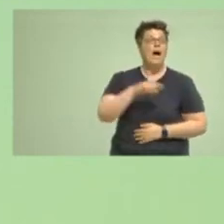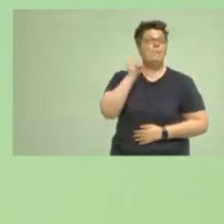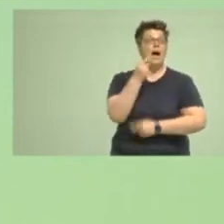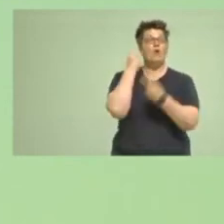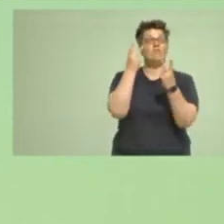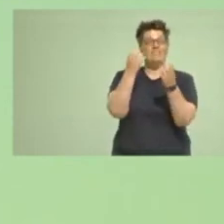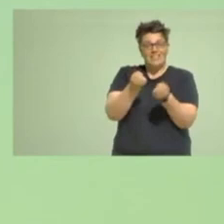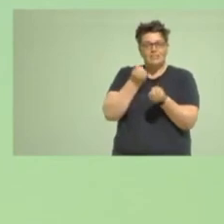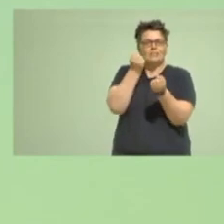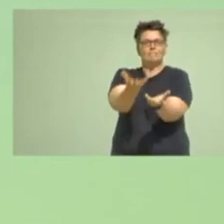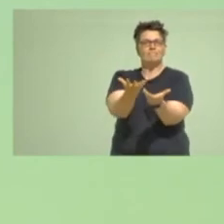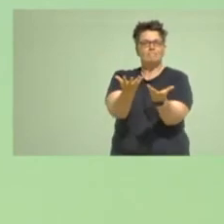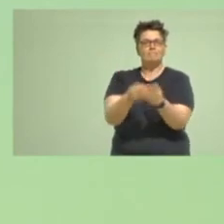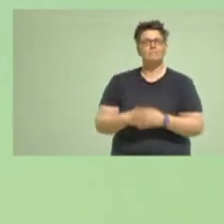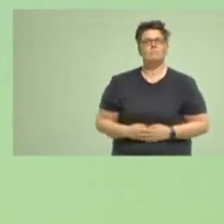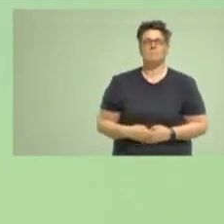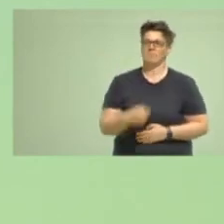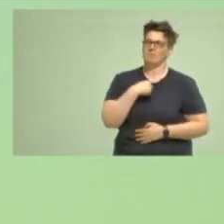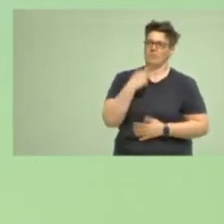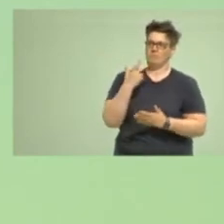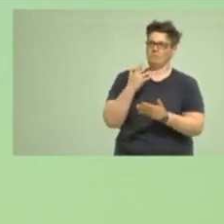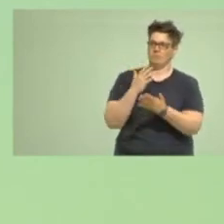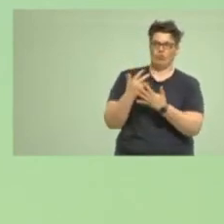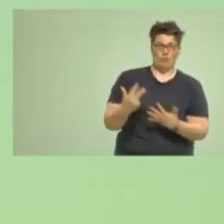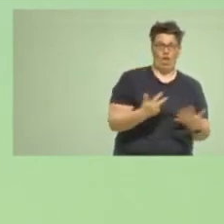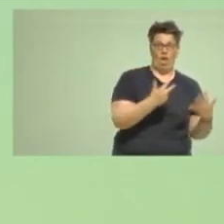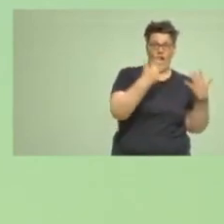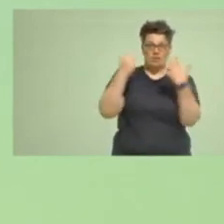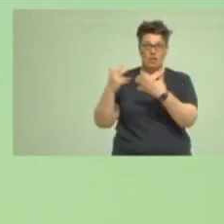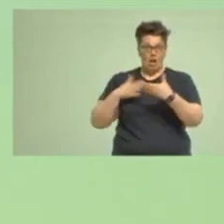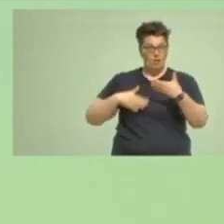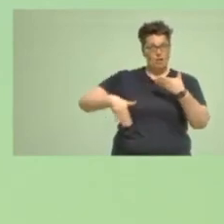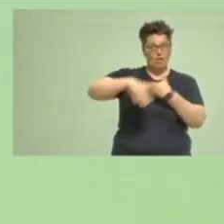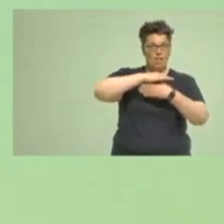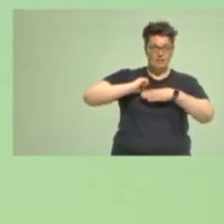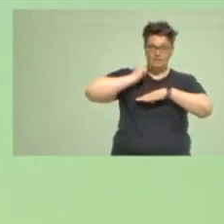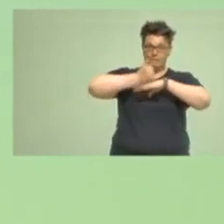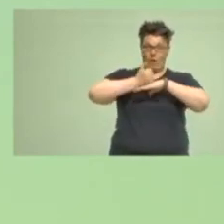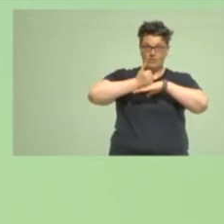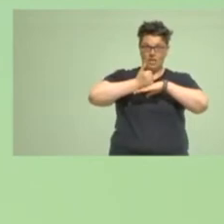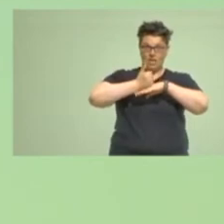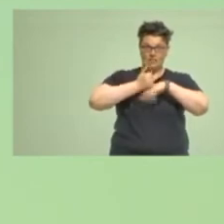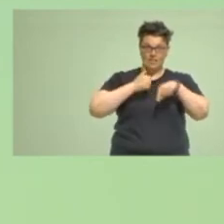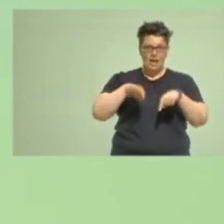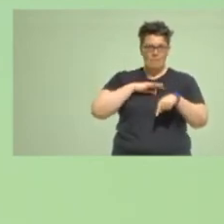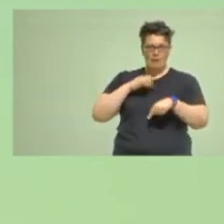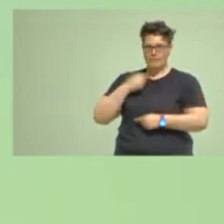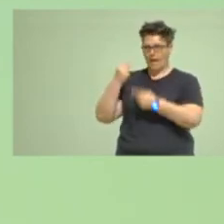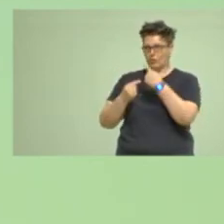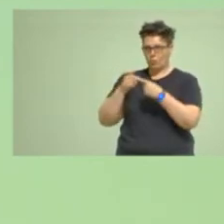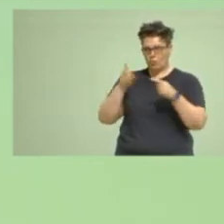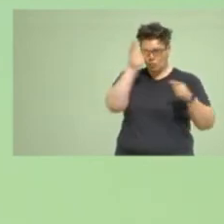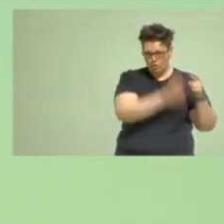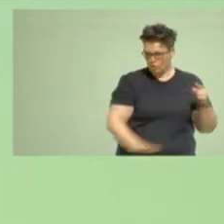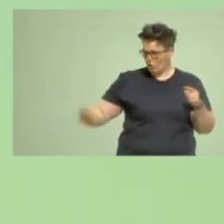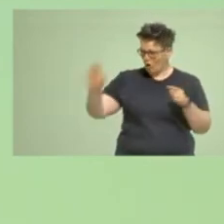zu sagen, ich bin jetzt acht Jahre Landesvorsitzende des größten Landesverbands der Grünen in der Bundesrepublik,